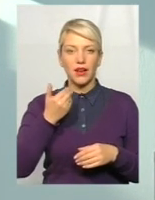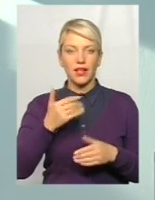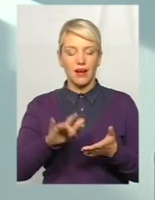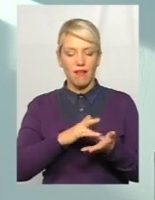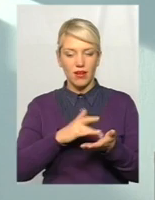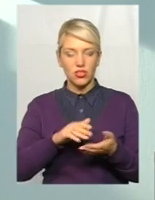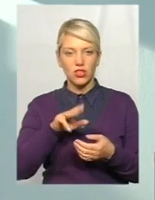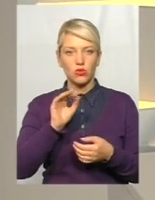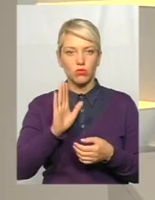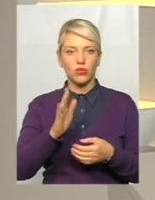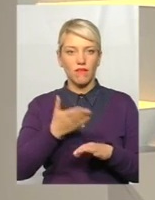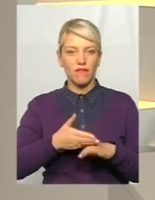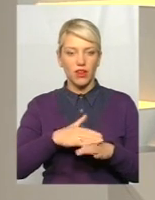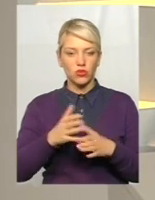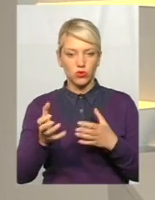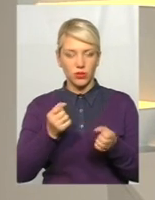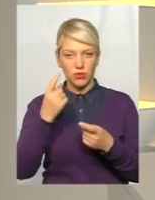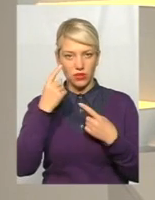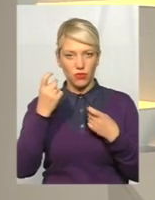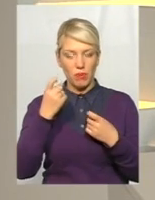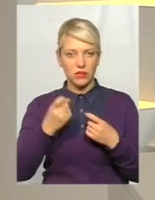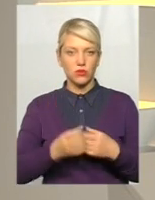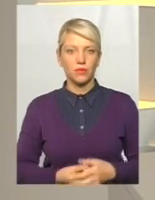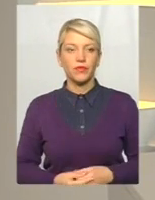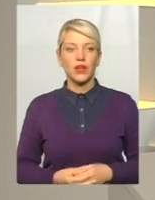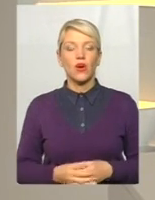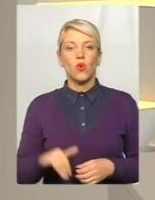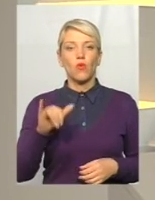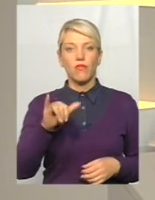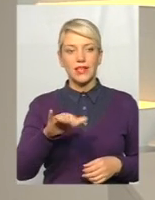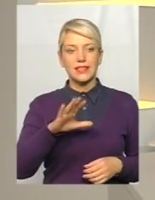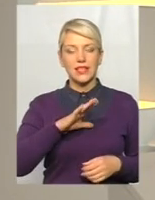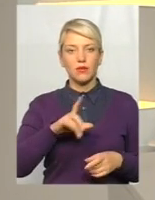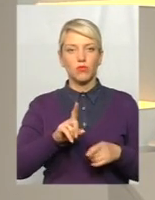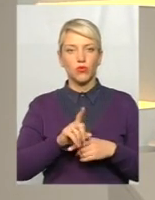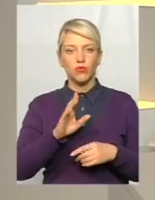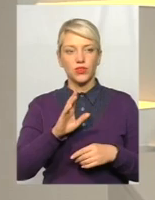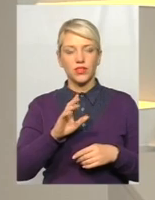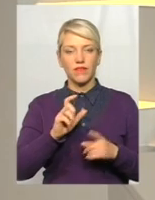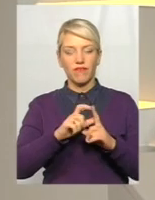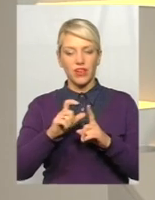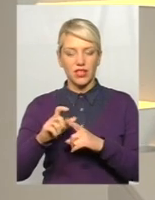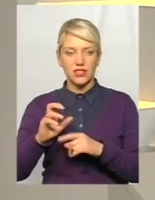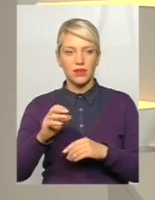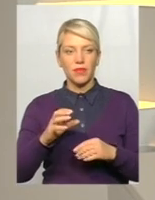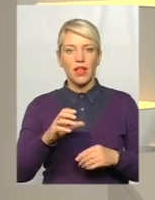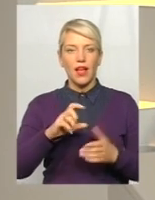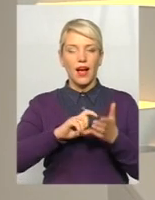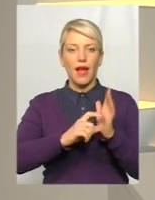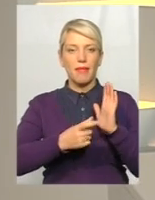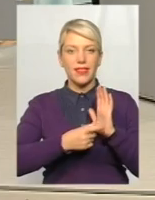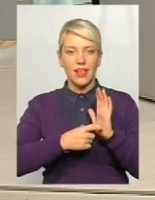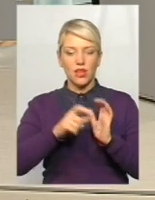то важко буде отримати. Ну, у було такий вираз, як кабінет громадянина,